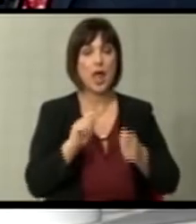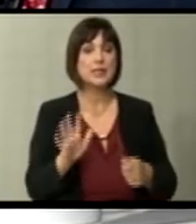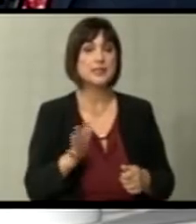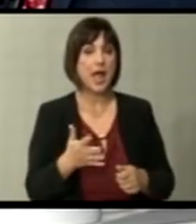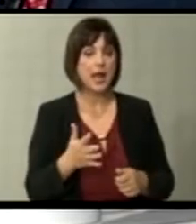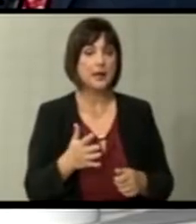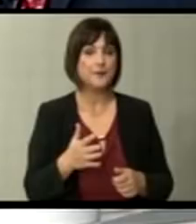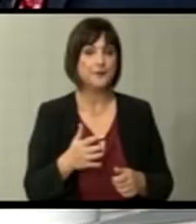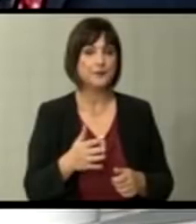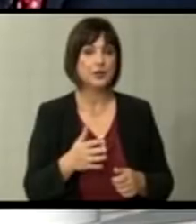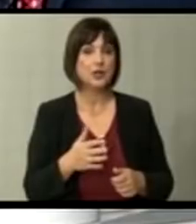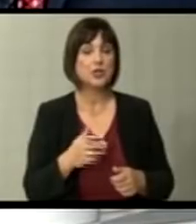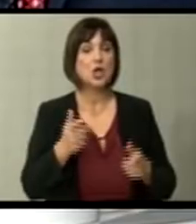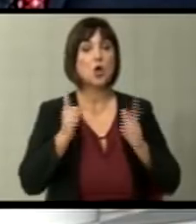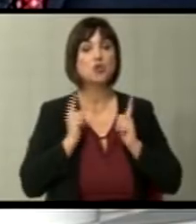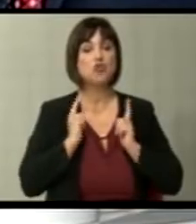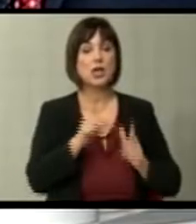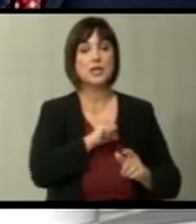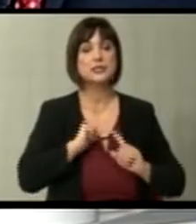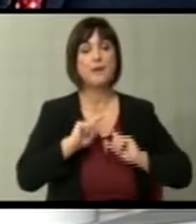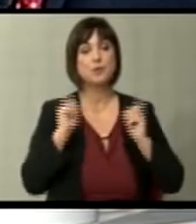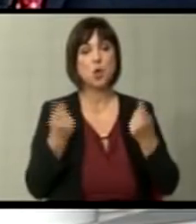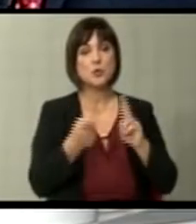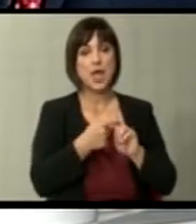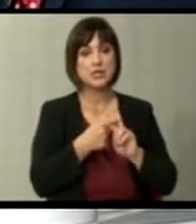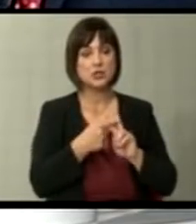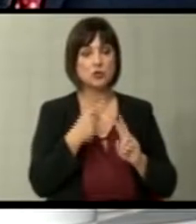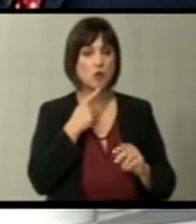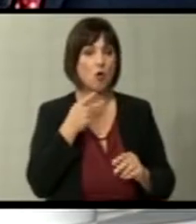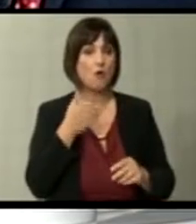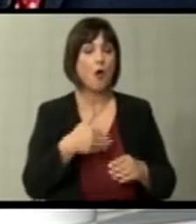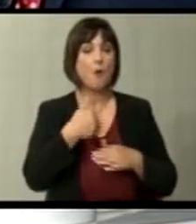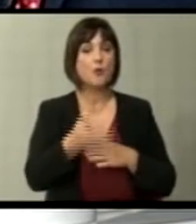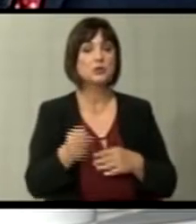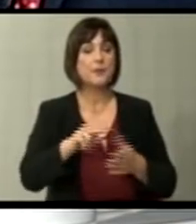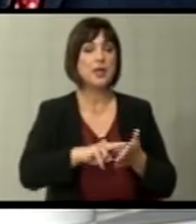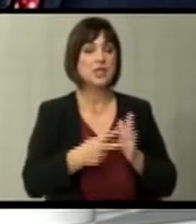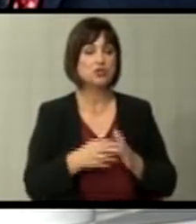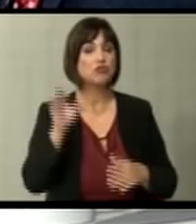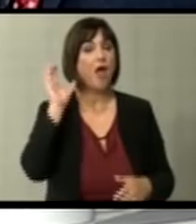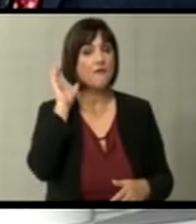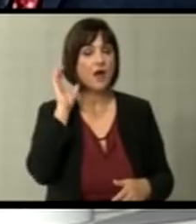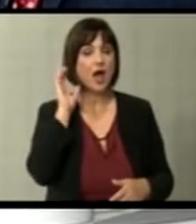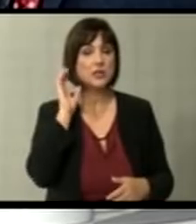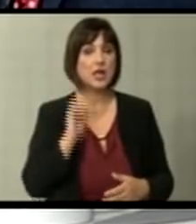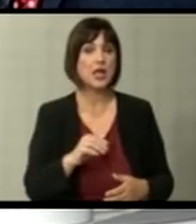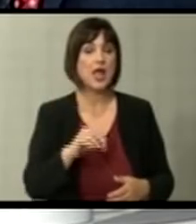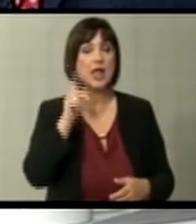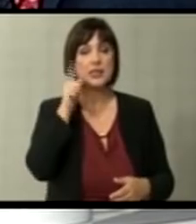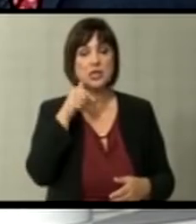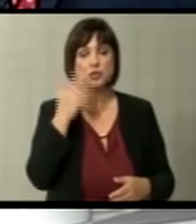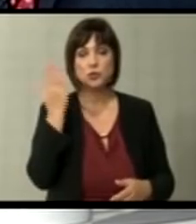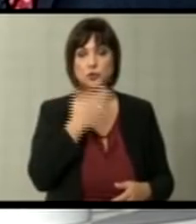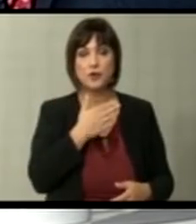да го чекаме самитот на НАТО што биде логично после тоа да имаме техничка влада и тешко